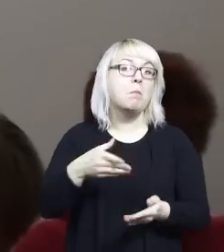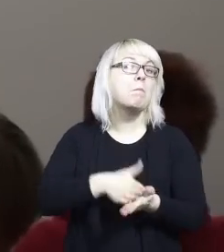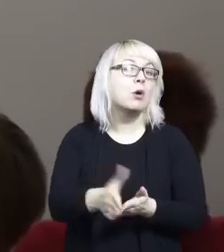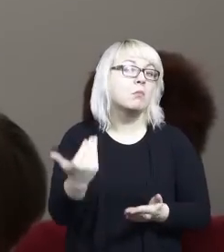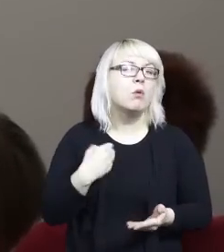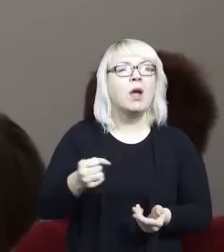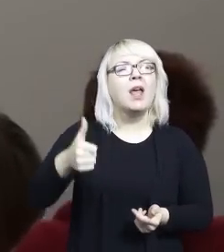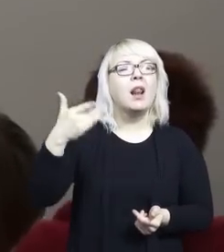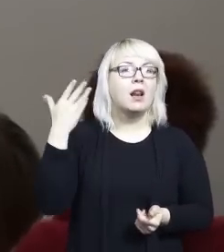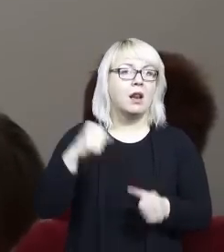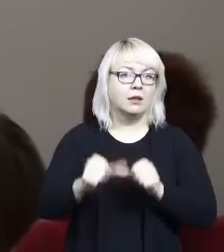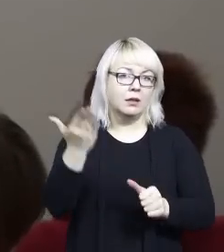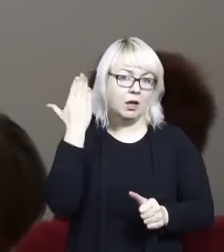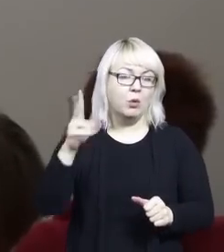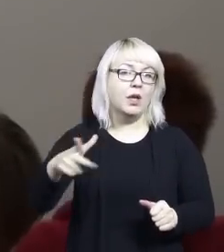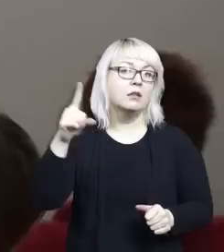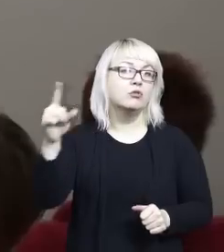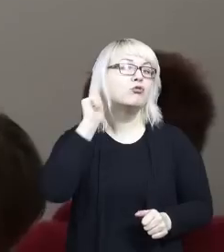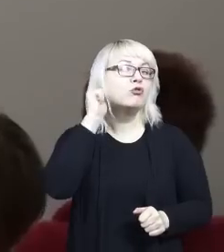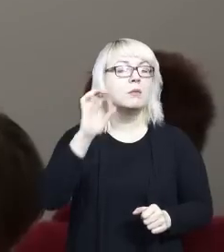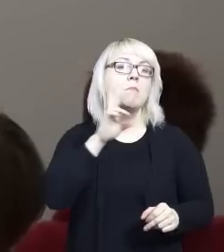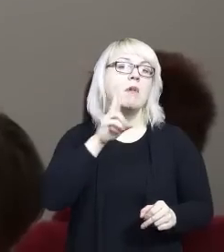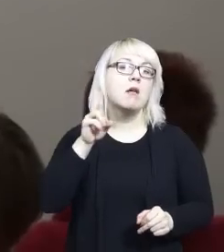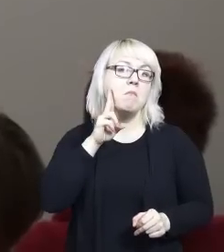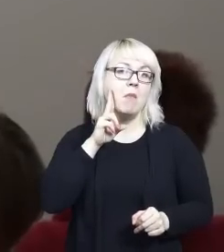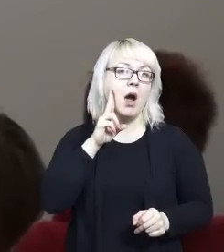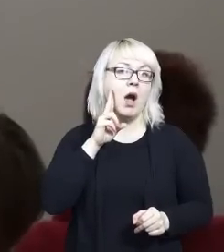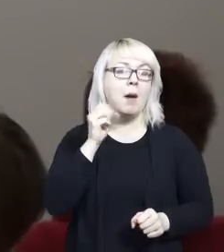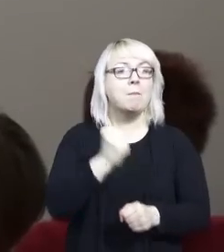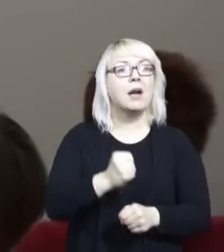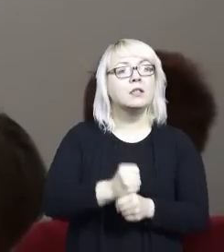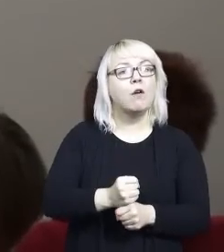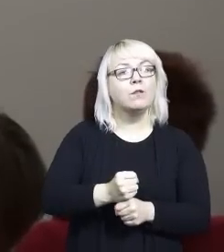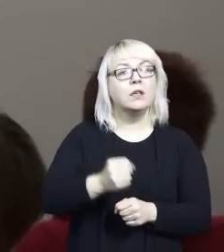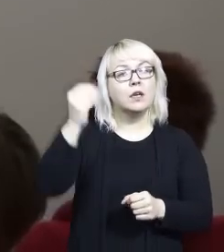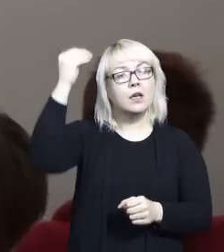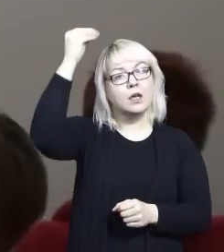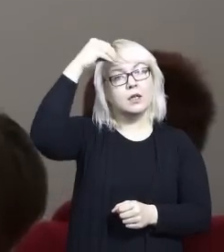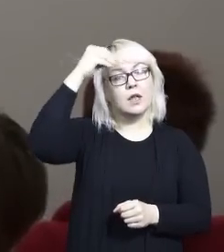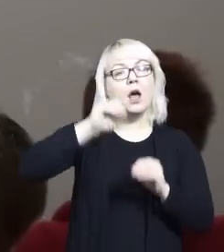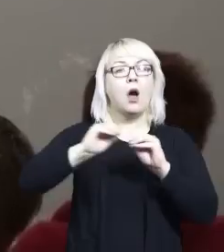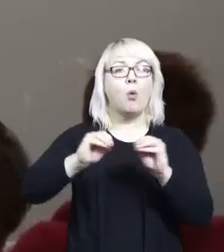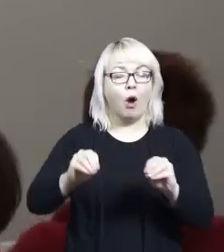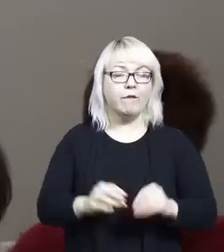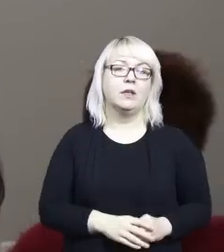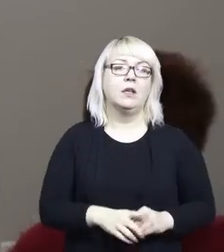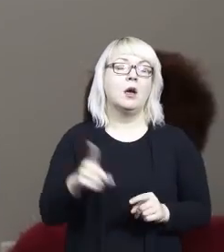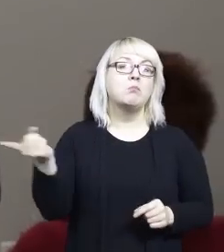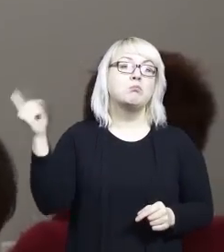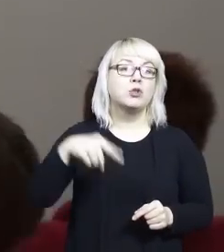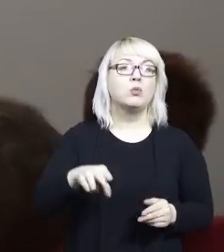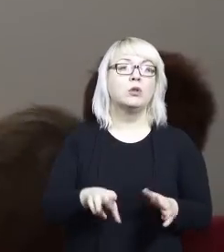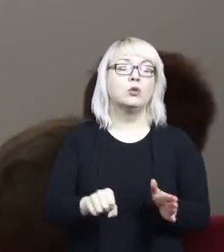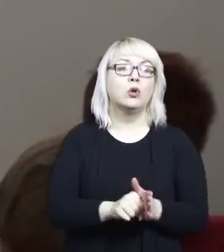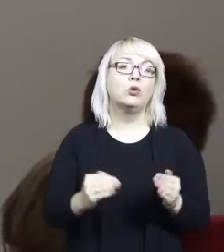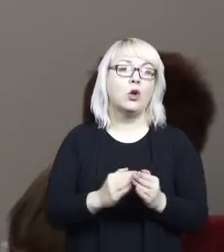kiedy jej mama, pracownik naukowy Uniwersytetu w Tbilisi, opowiedziała, szła do domu i opowiedziała o